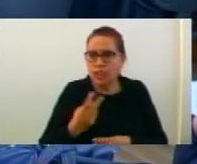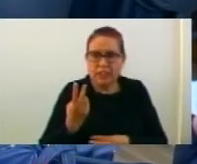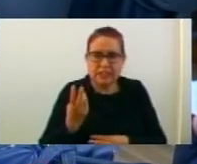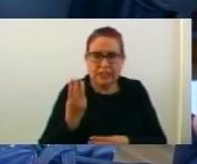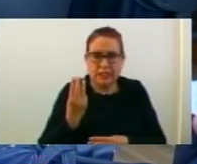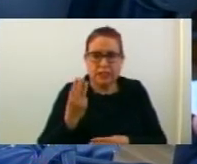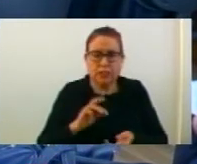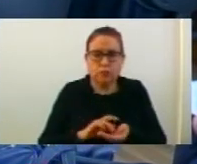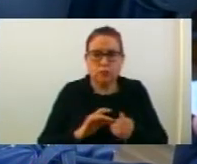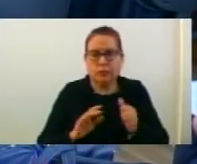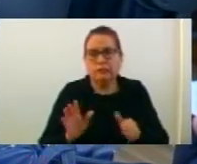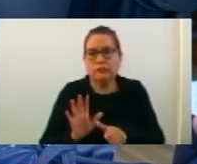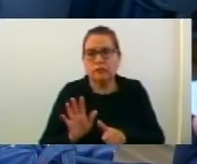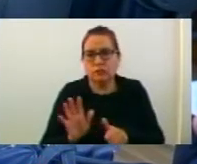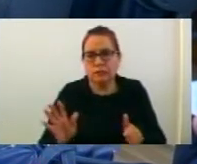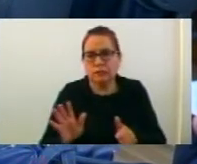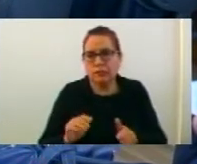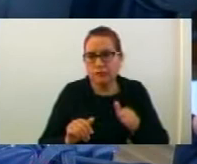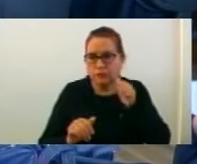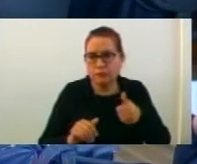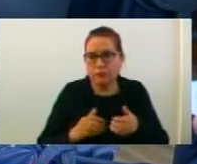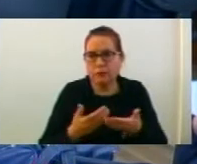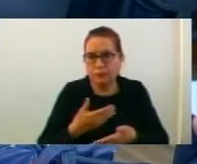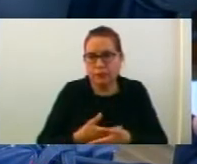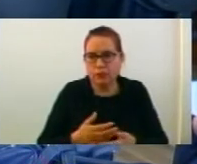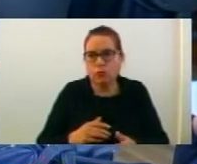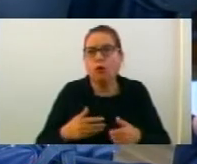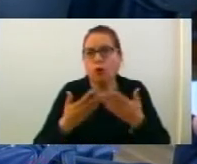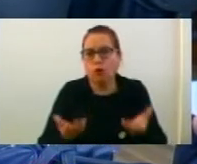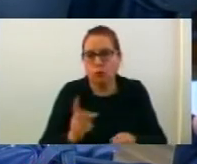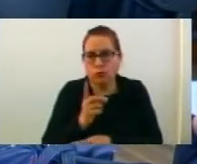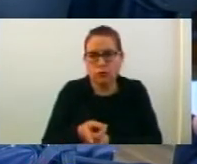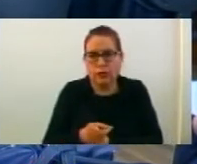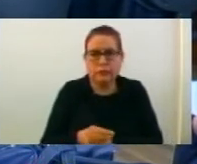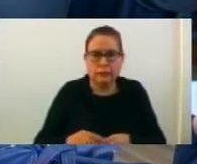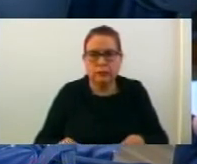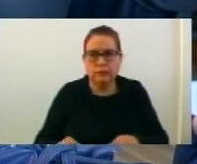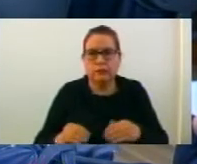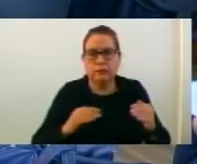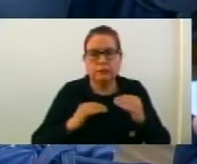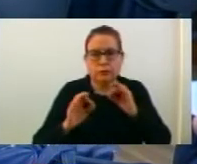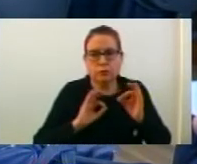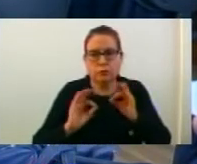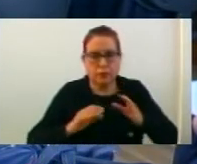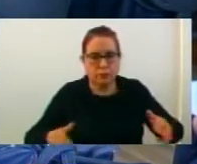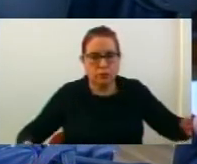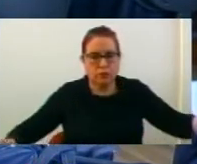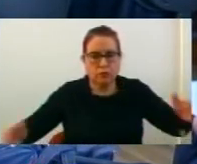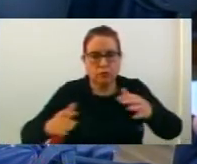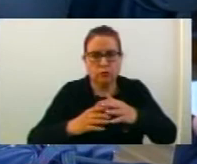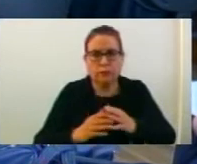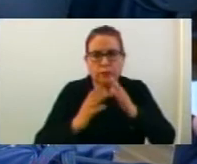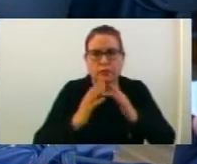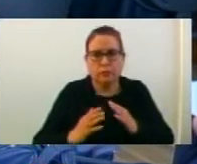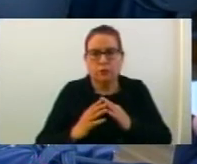гласе там точка 16 однос предлъг от луката за утвърдуване потреба от донесуване на ревенечко-планска документация за прошируване на планския